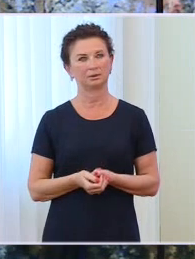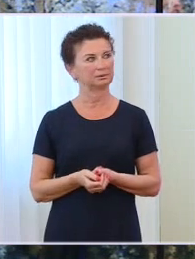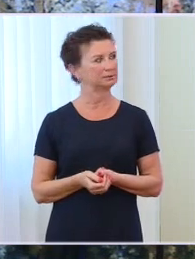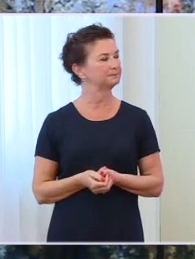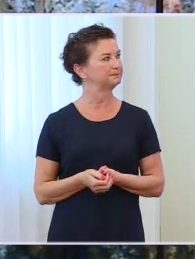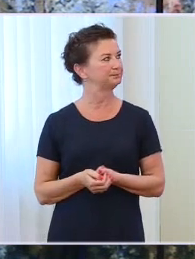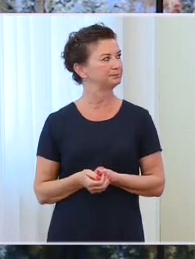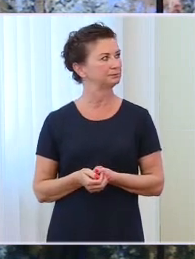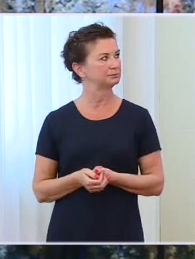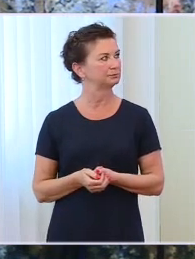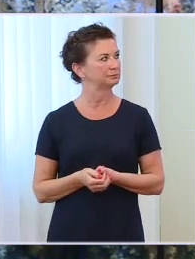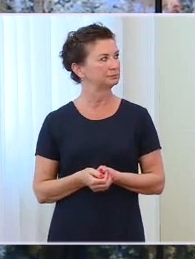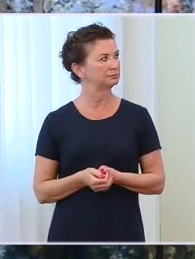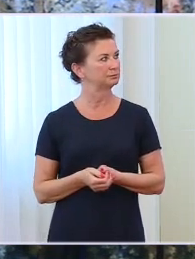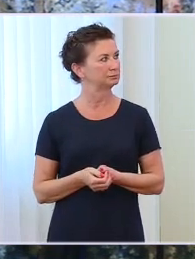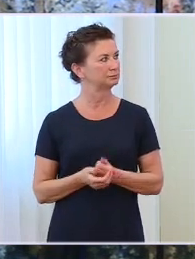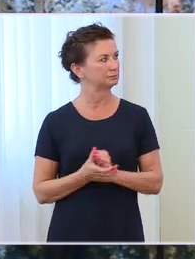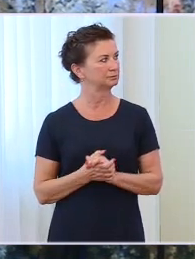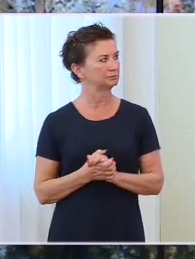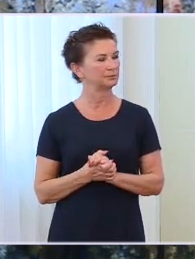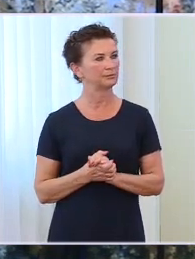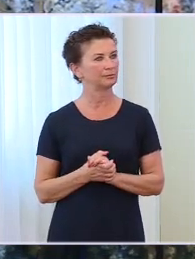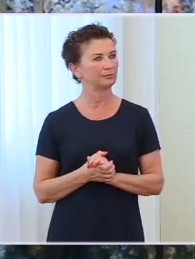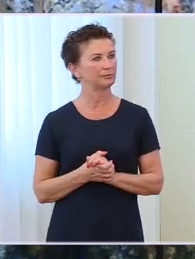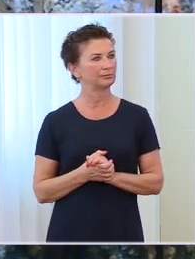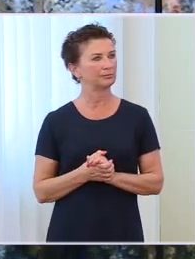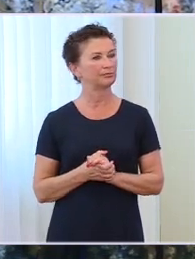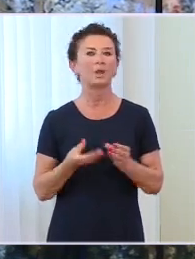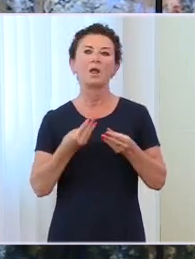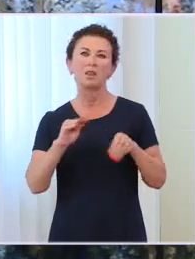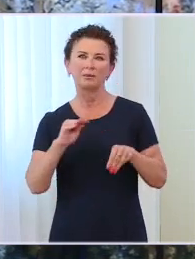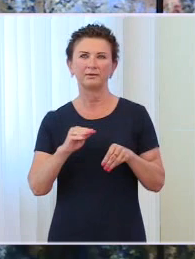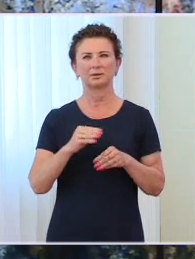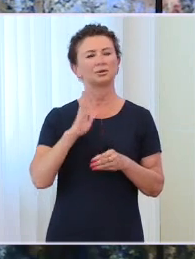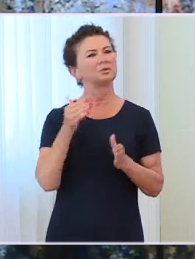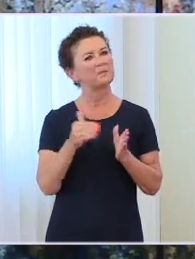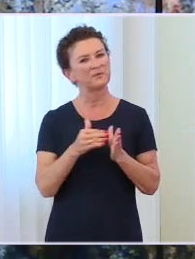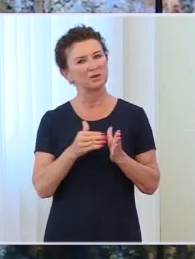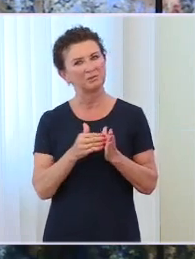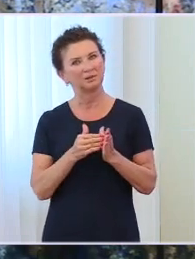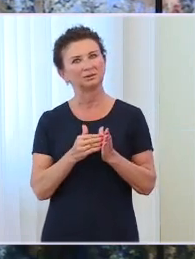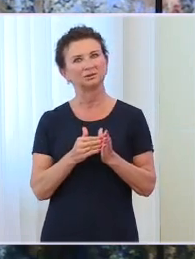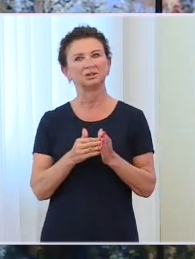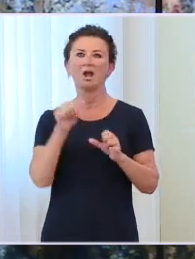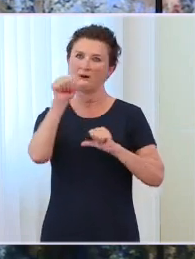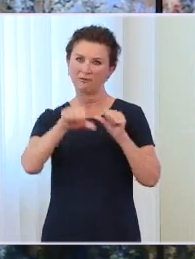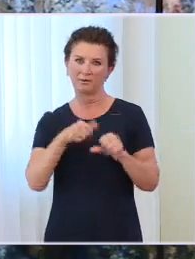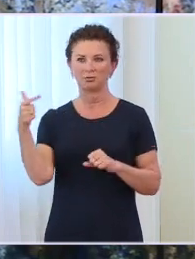realizowana ta inwestycja. Największy wysiłek będzie co prawda w roku 2017,